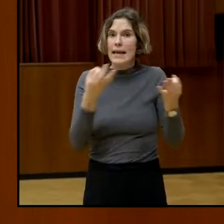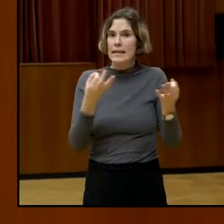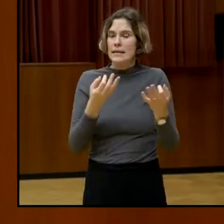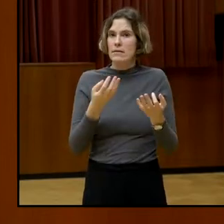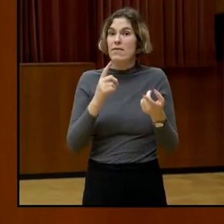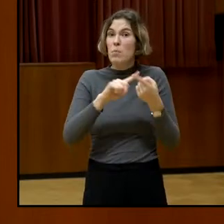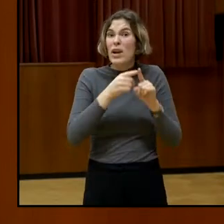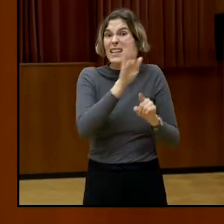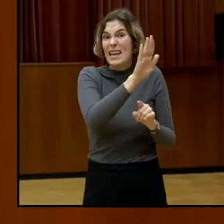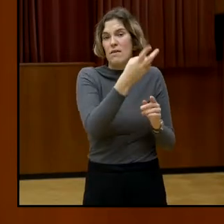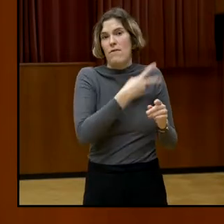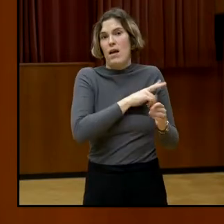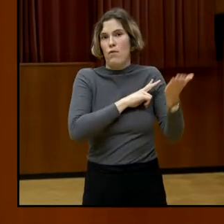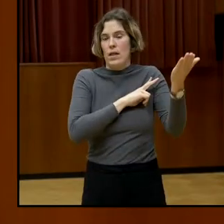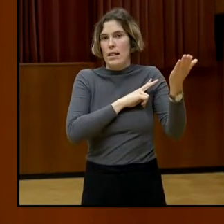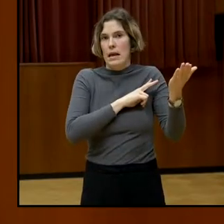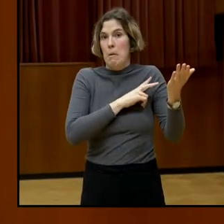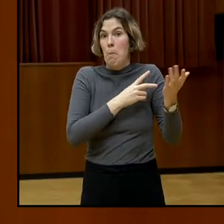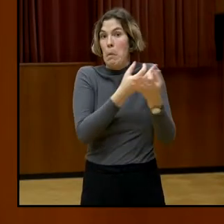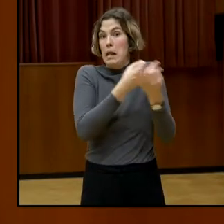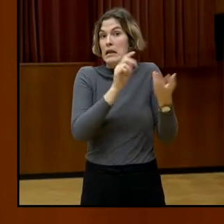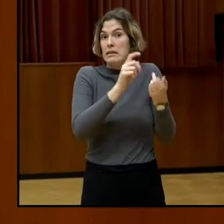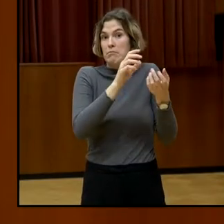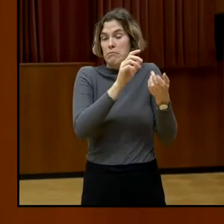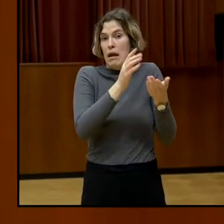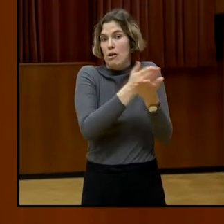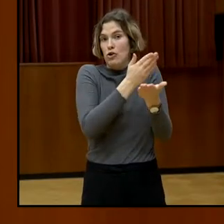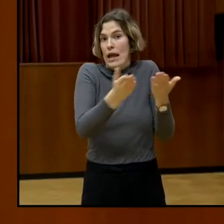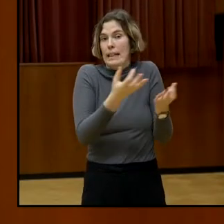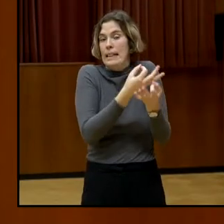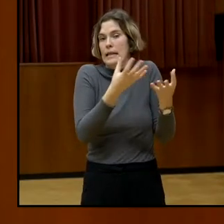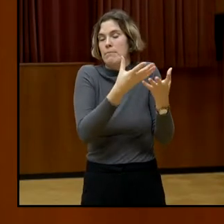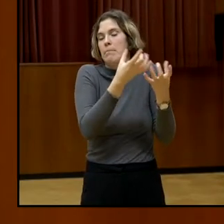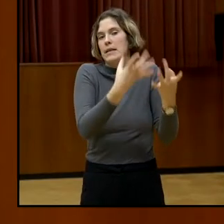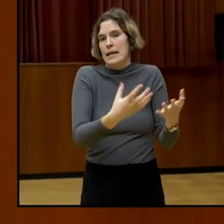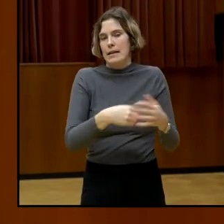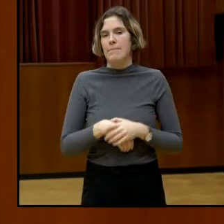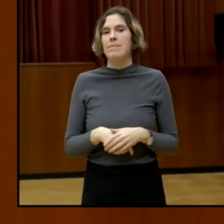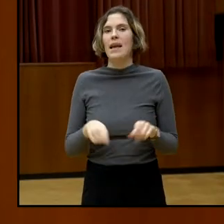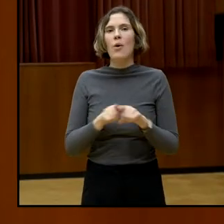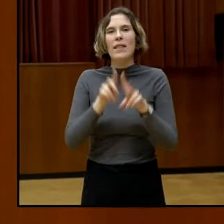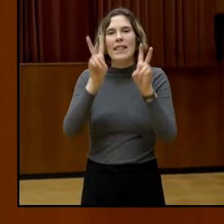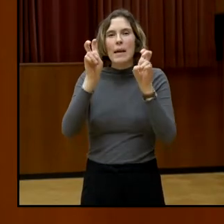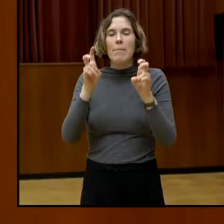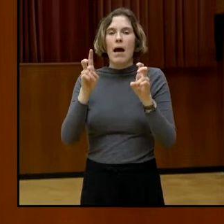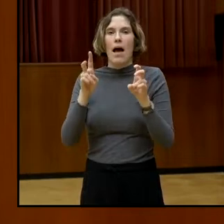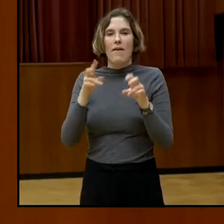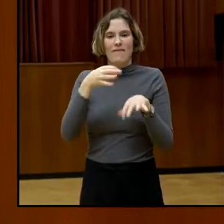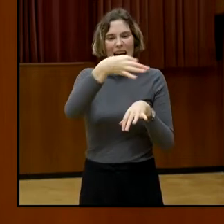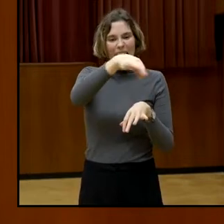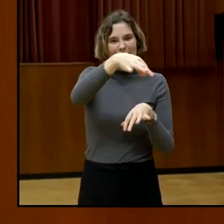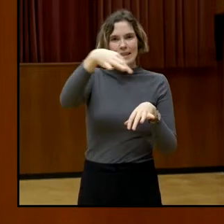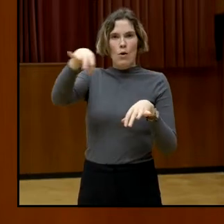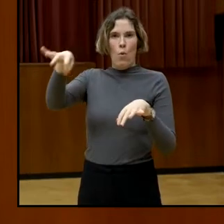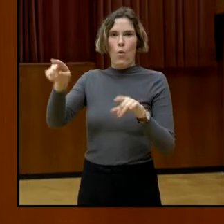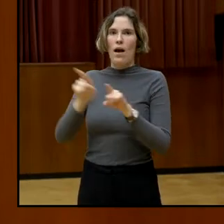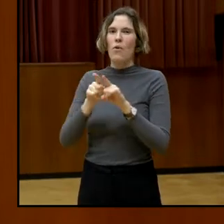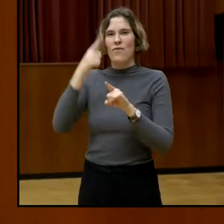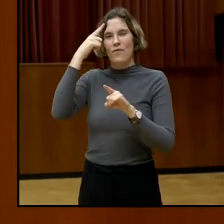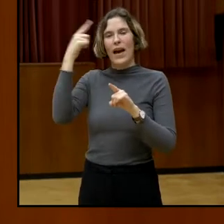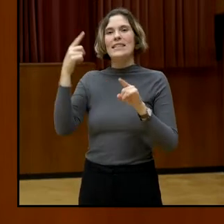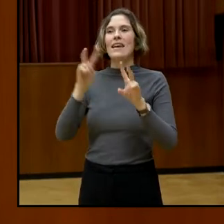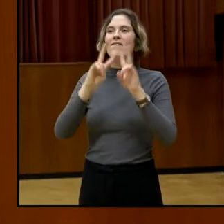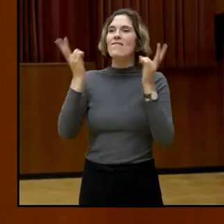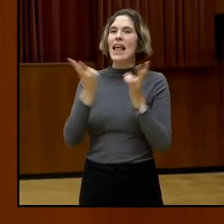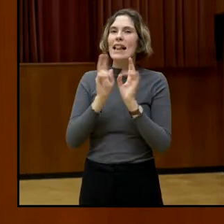Das andere Thema mit der Vereinzelung ist natürlich ein großes. Es gibt jetzt auch eine Geschichte, die weltweit läuft, das ist das